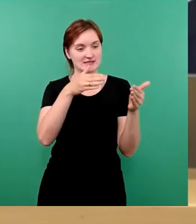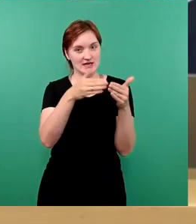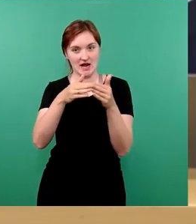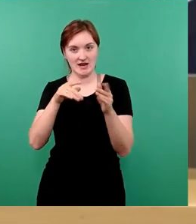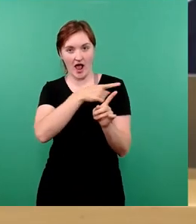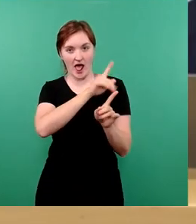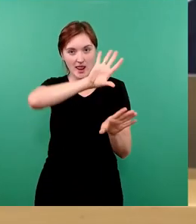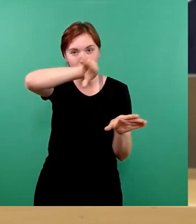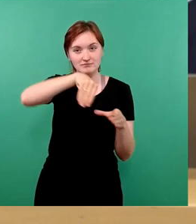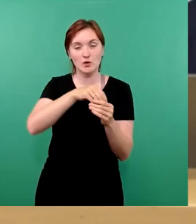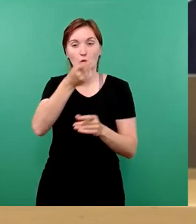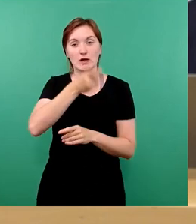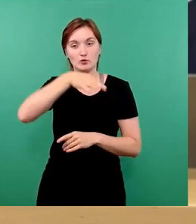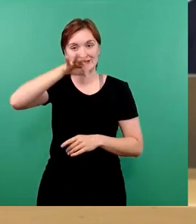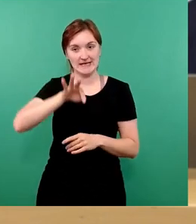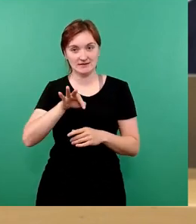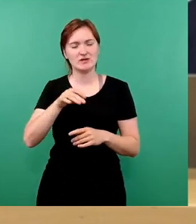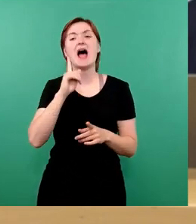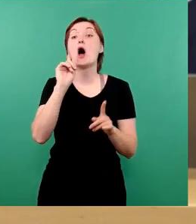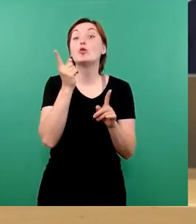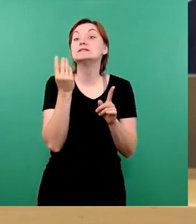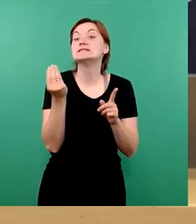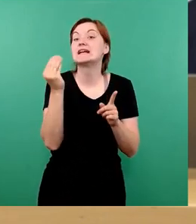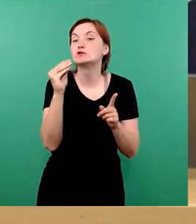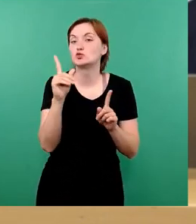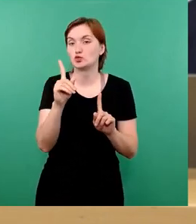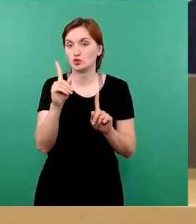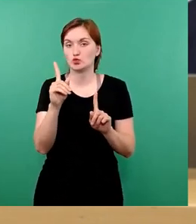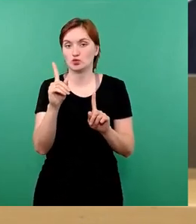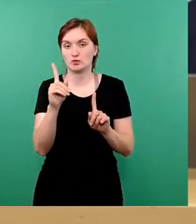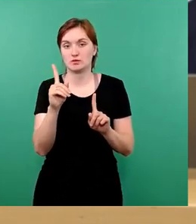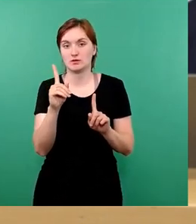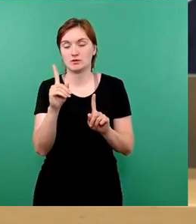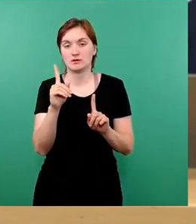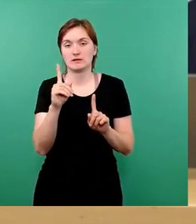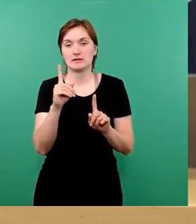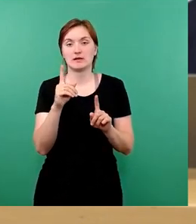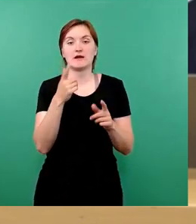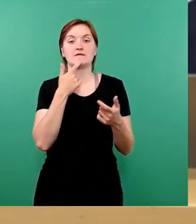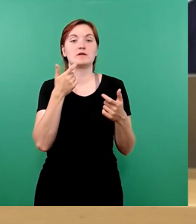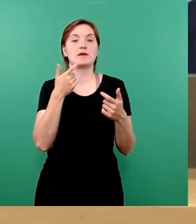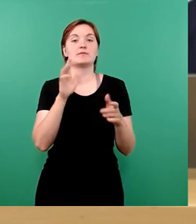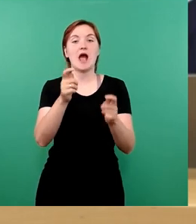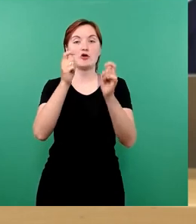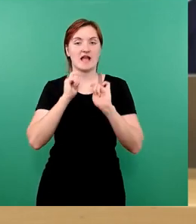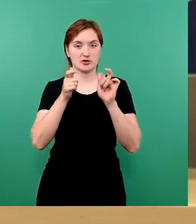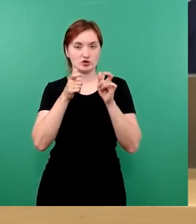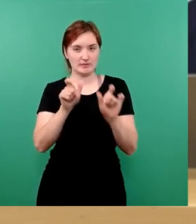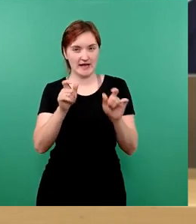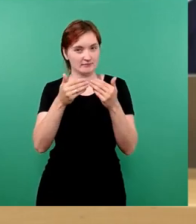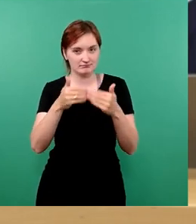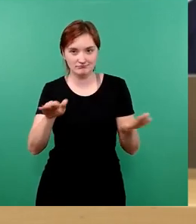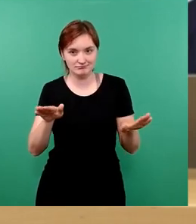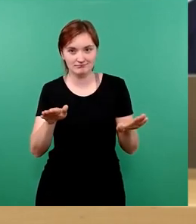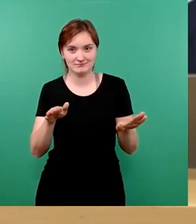Prozent ausstellt. Und auch, das hatte ich vorhin vergessen zu sagen, auch die Sperre bei den Beauftragten aufhebt und auf 100 Prozent setzt.